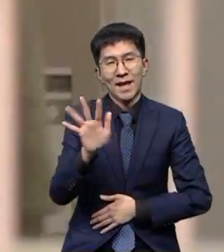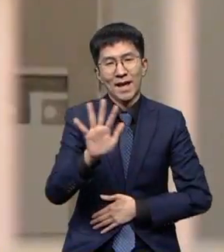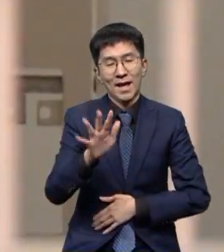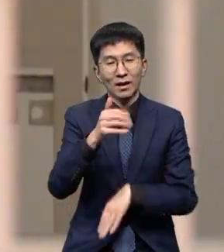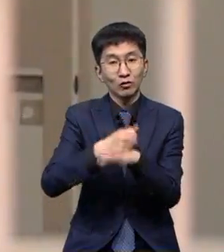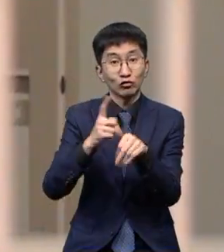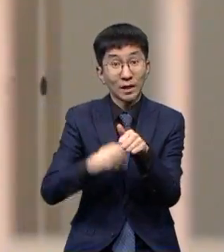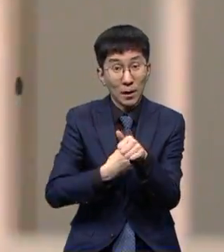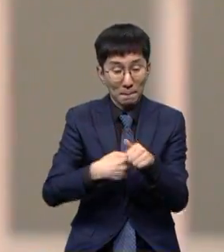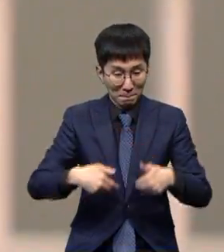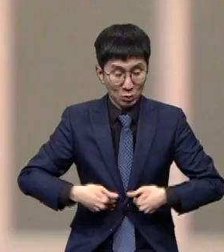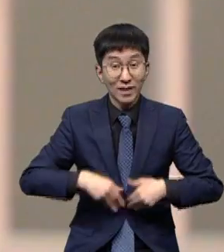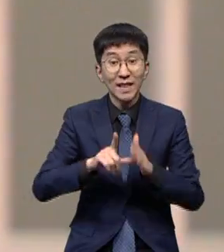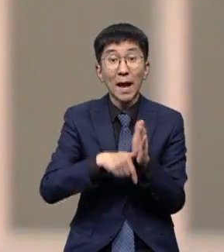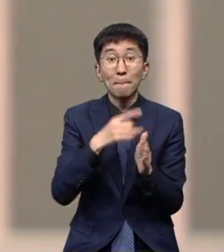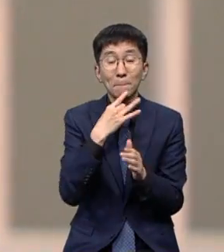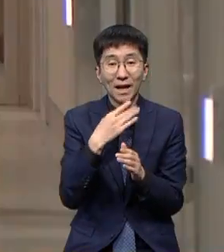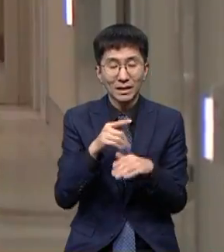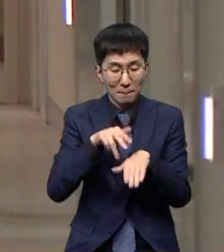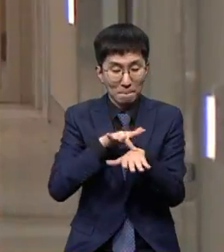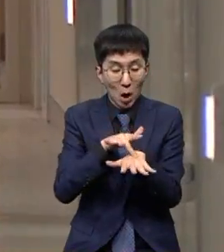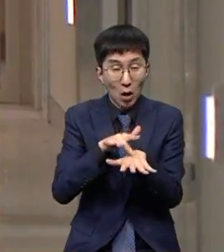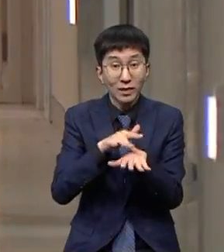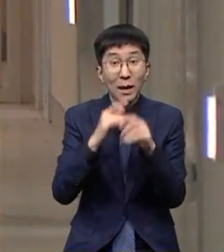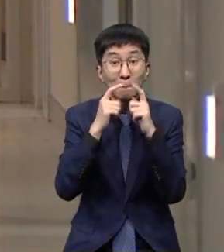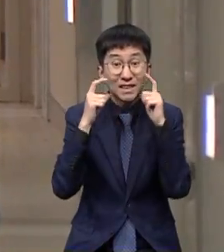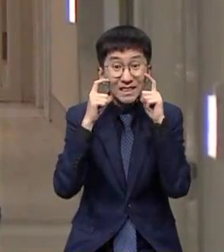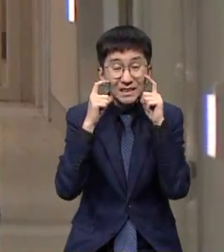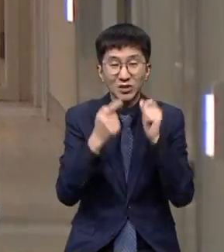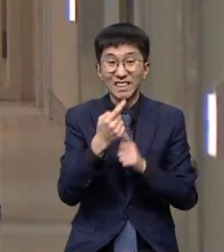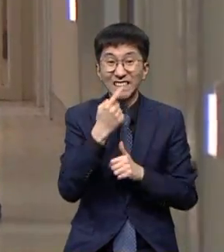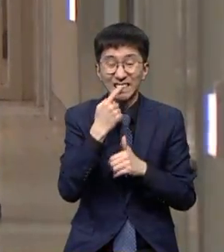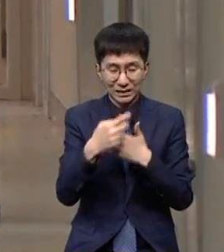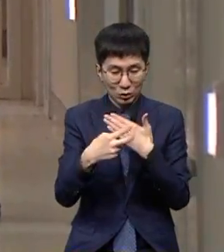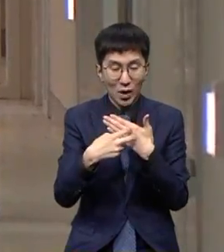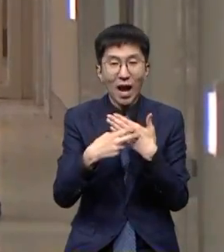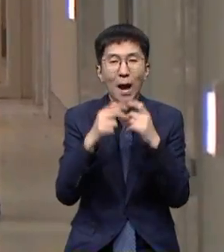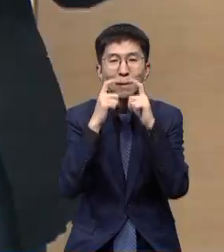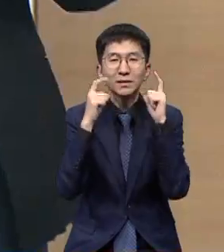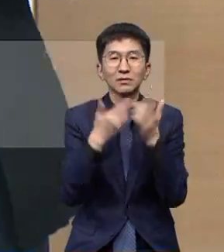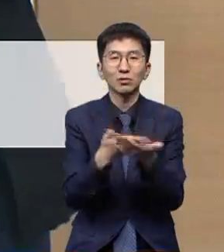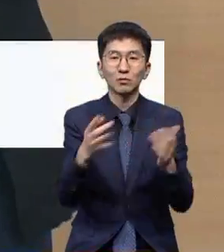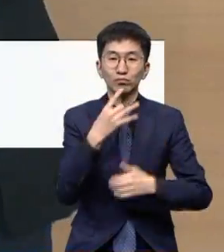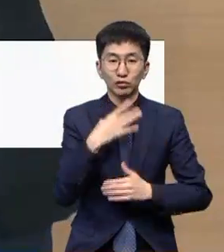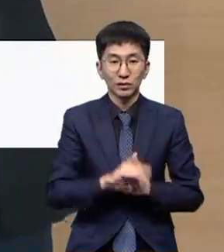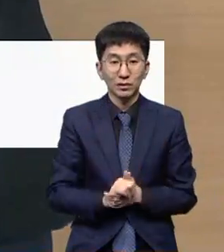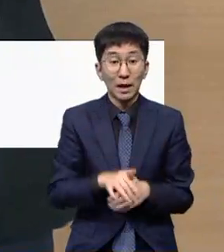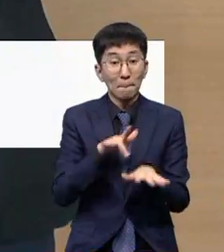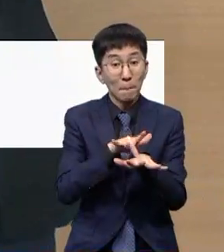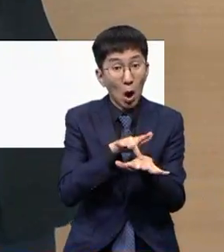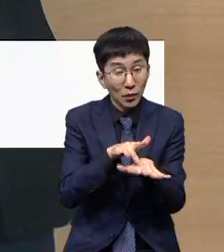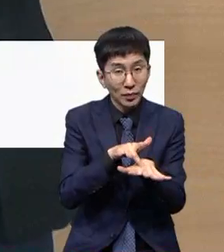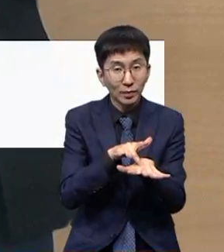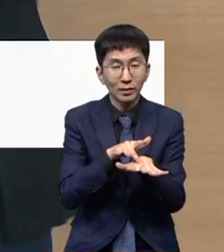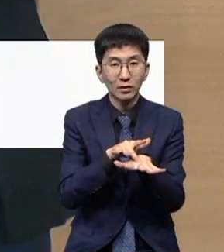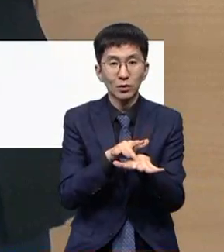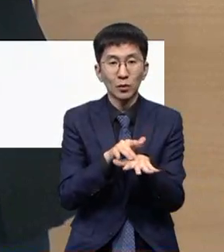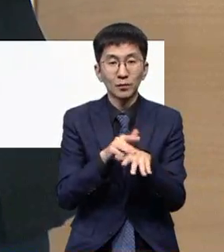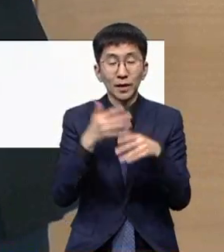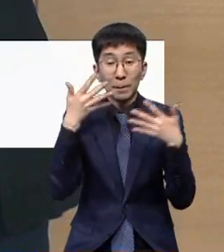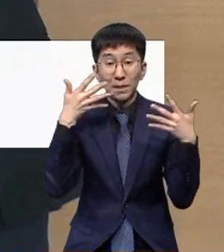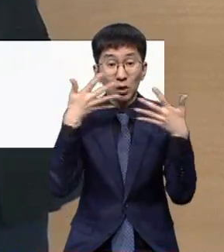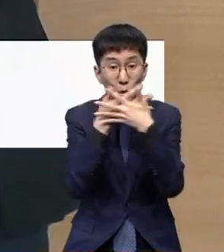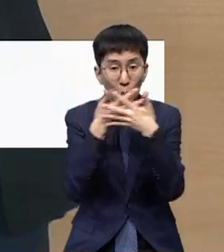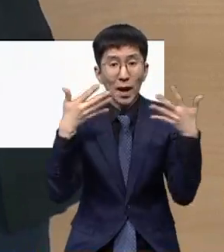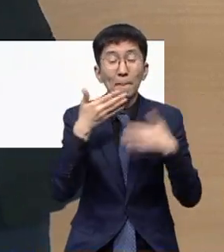필요한 경우에만 면마스크나 덴탈마스크 정도가 지급됐습니다. 면이나 필터